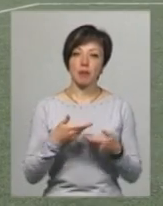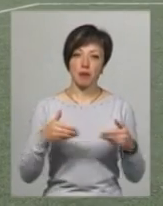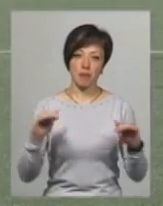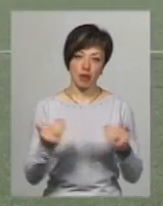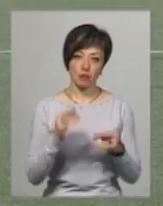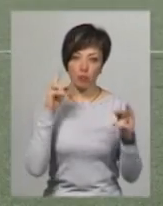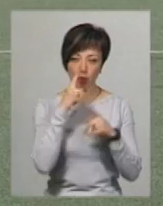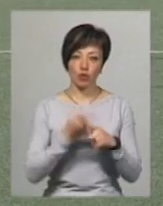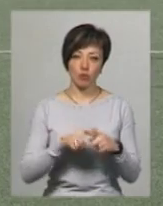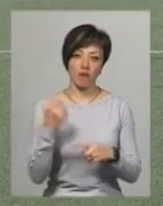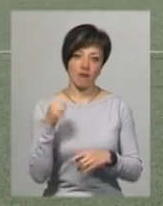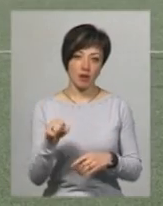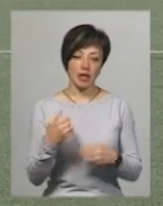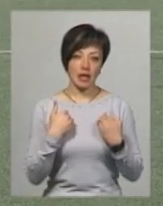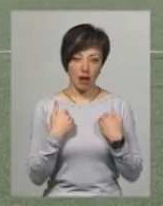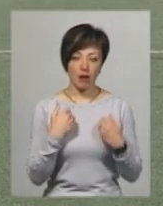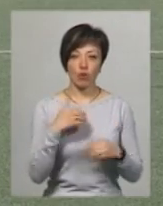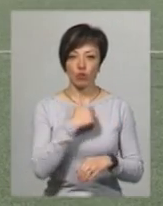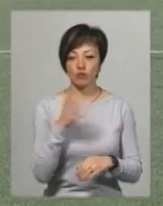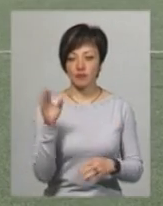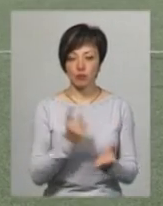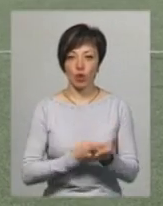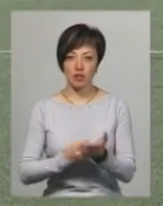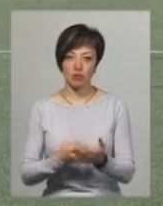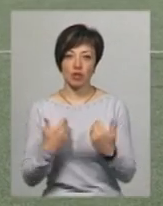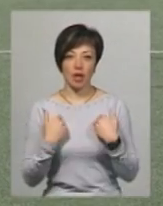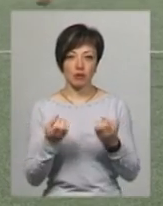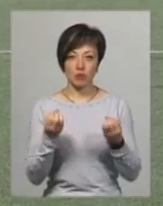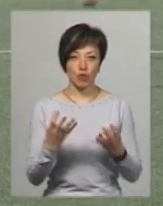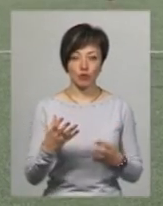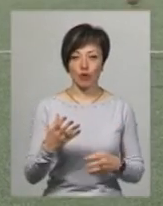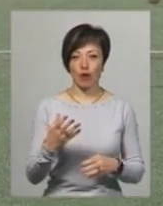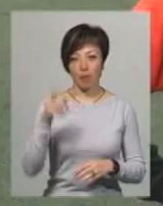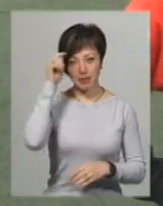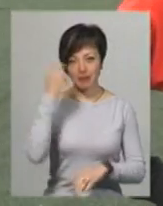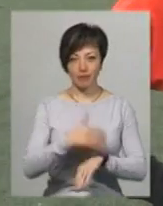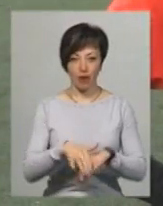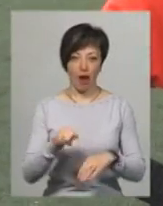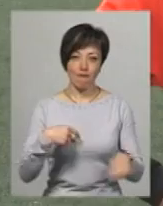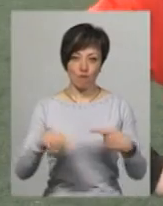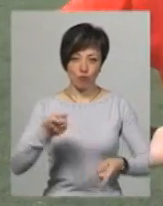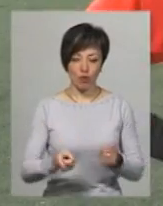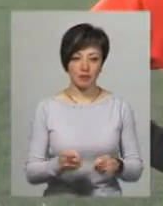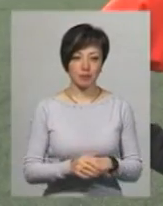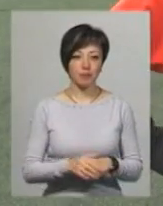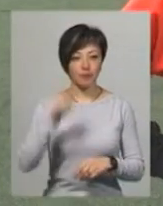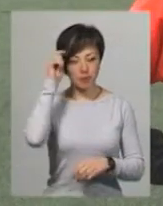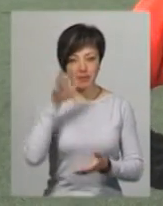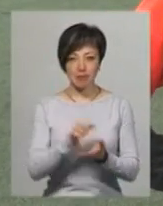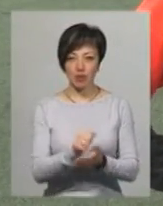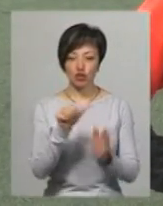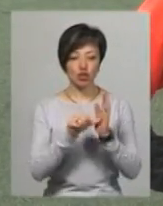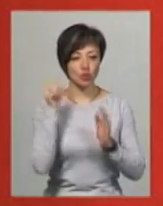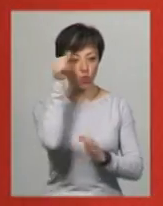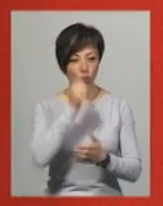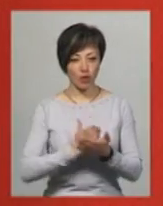тому виграли. Я мотивую тим, що хочу всім доказати, що я не просто паціон з двора, футболіст. Дмитро Стрільчук футболом займається